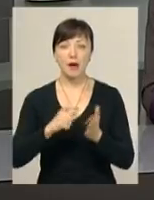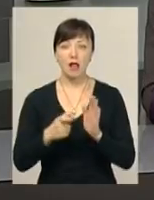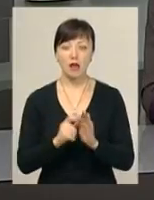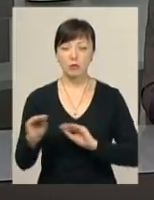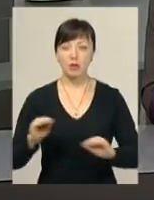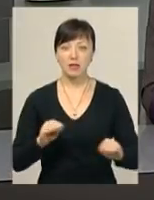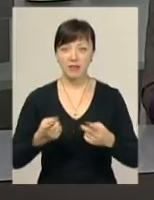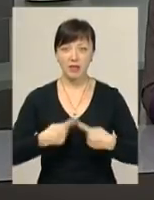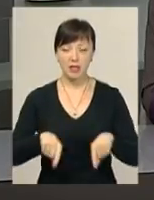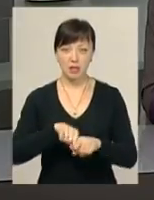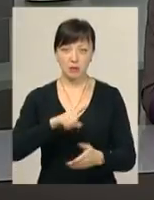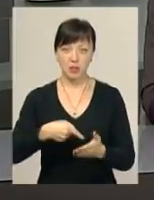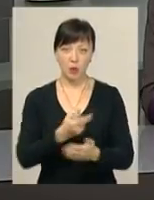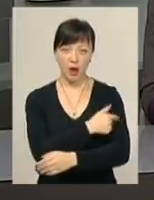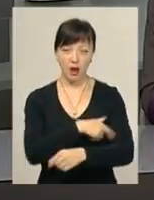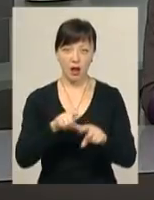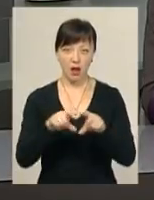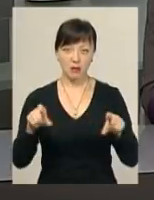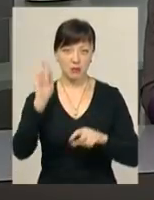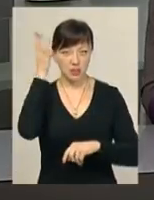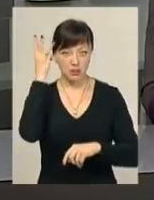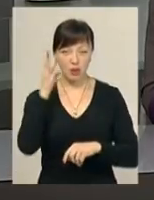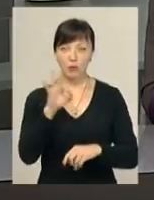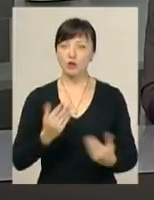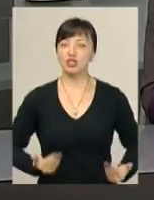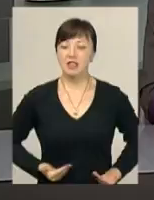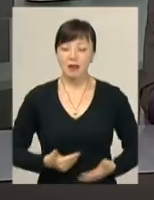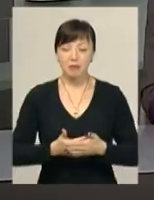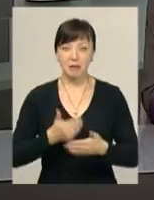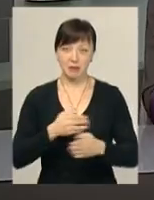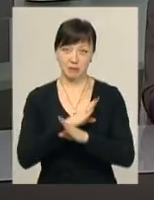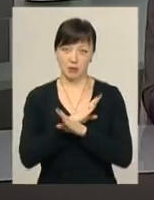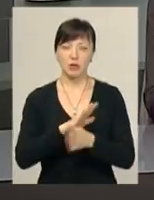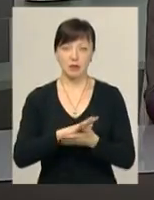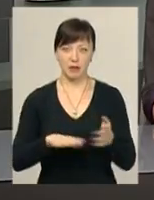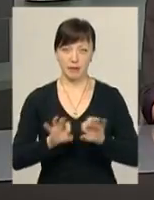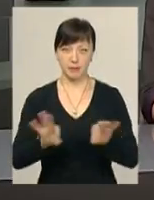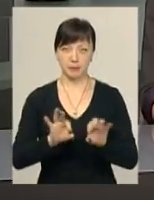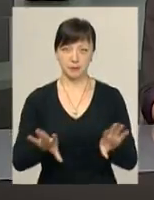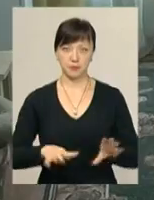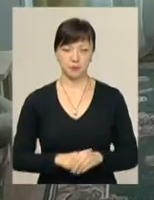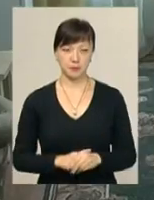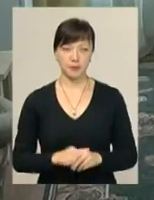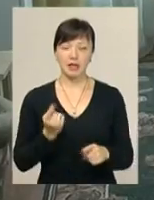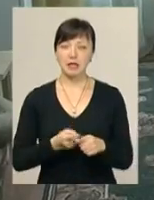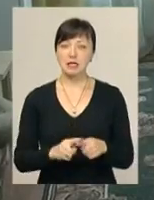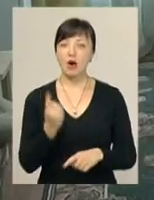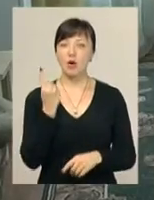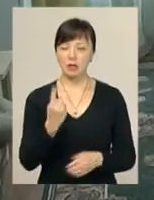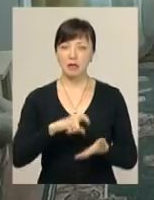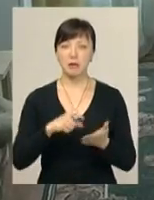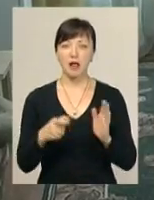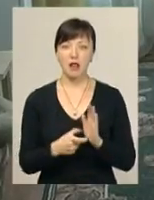урологічному відділенні Хмельницької міської лікарні. Про життя наприкінці – далі у сюжеті. Це одна з двох